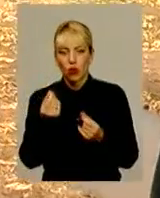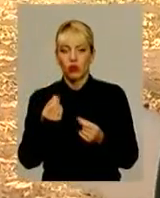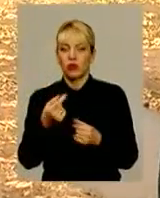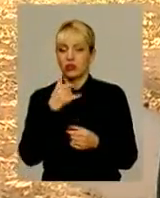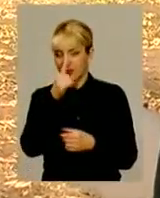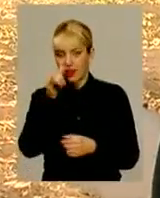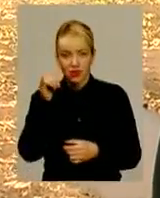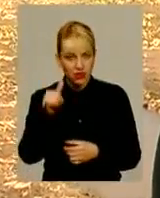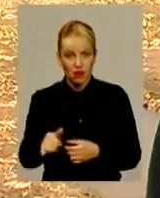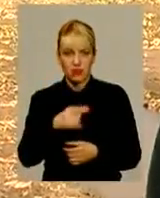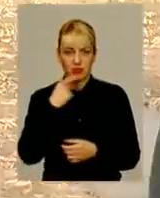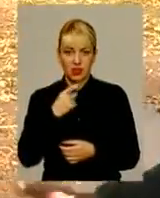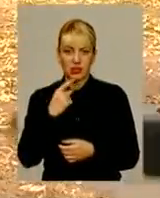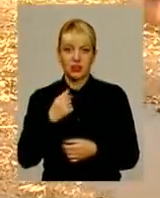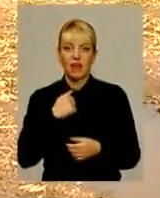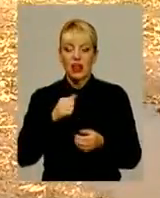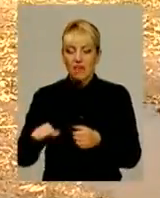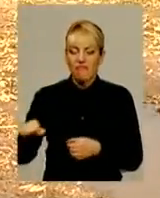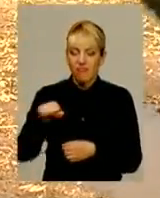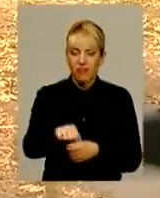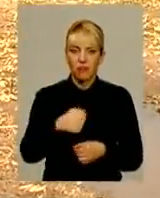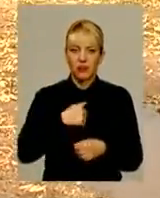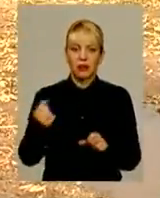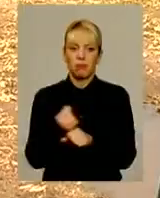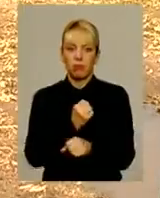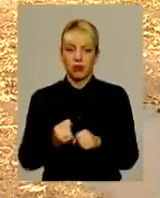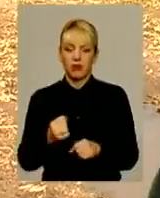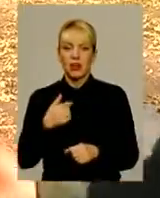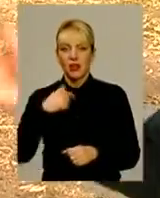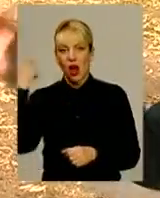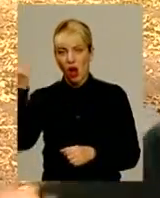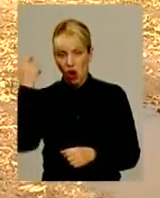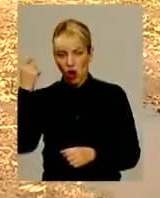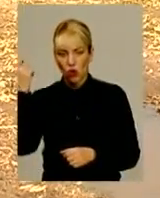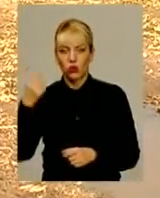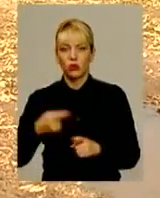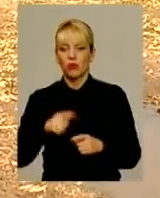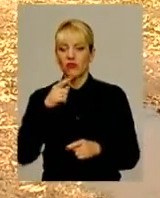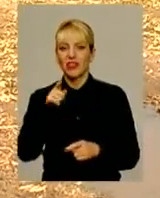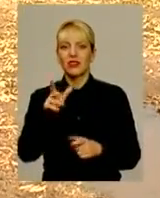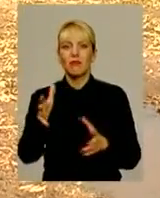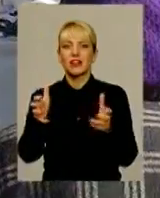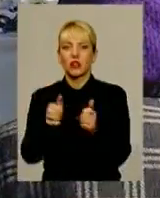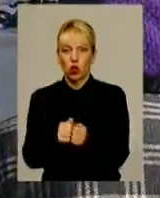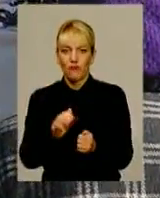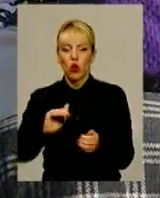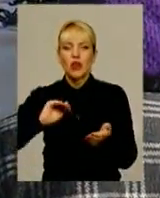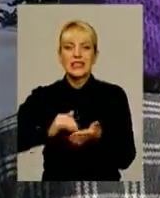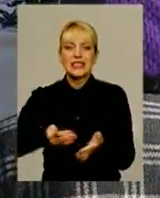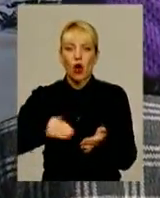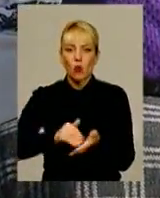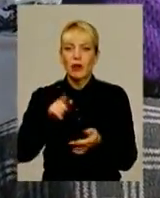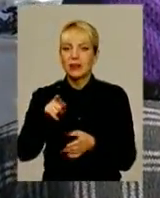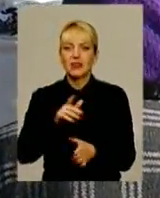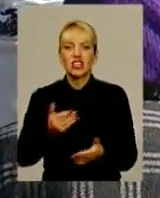ворота, нізками бив. Я оздовжую, гоню ходобу, він каже, я туди згодно закопаю, що тебе живої не буде. Директор